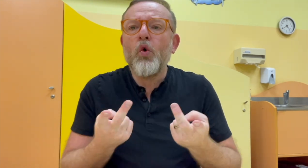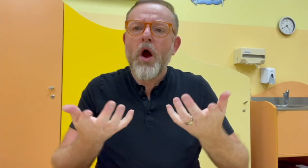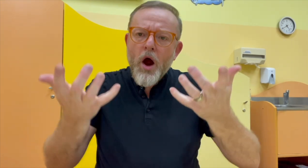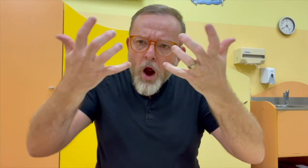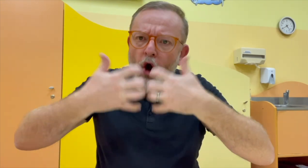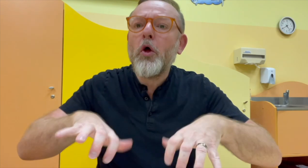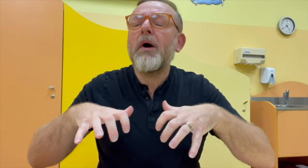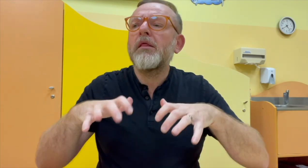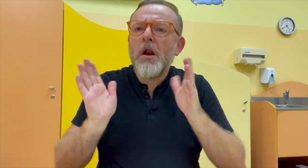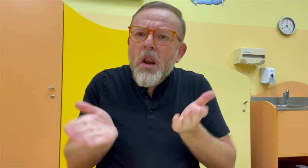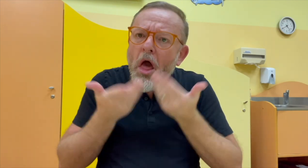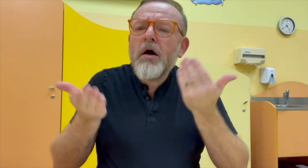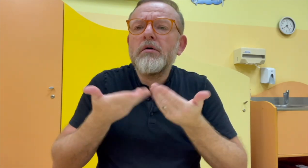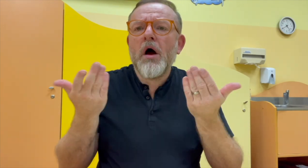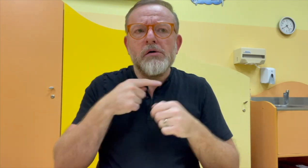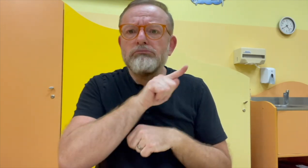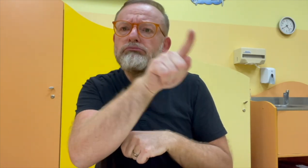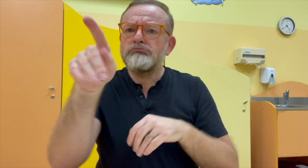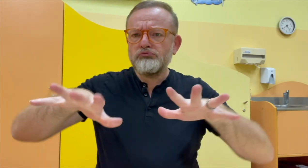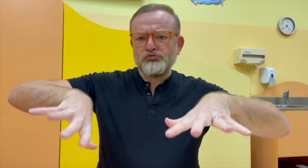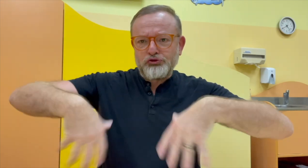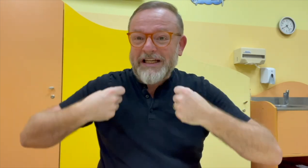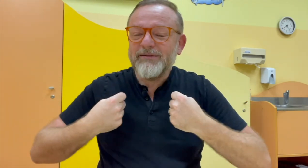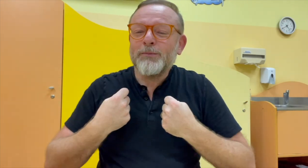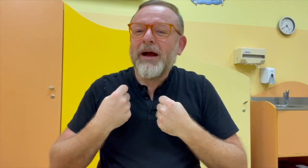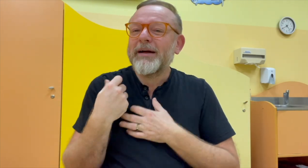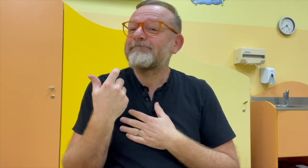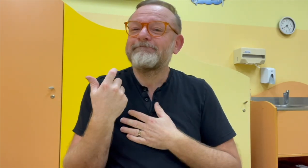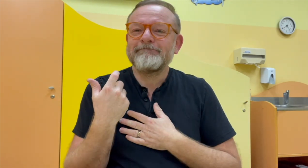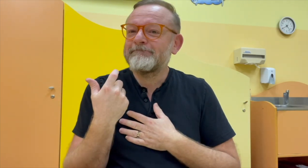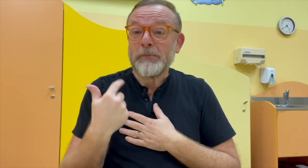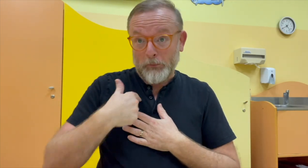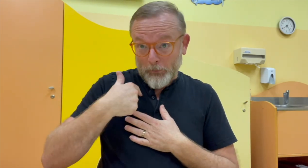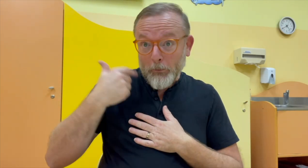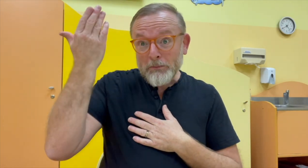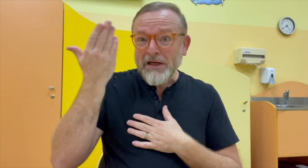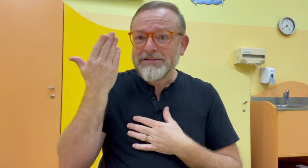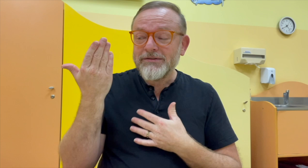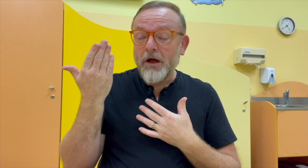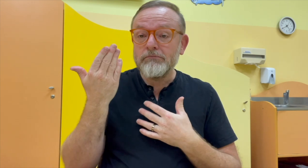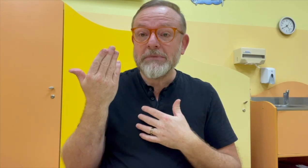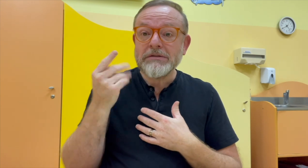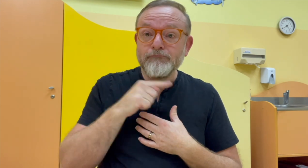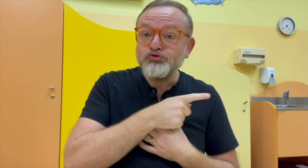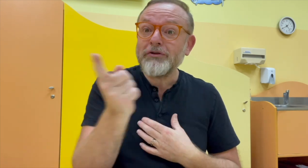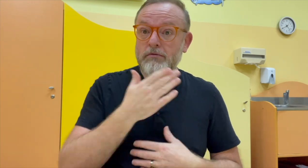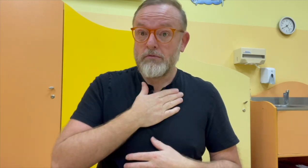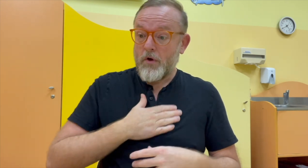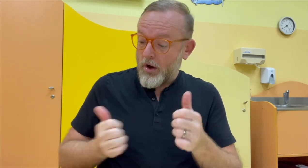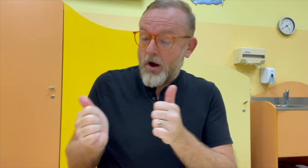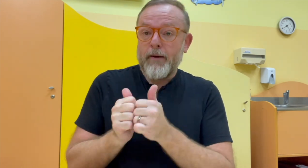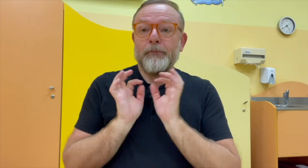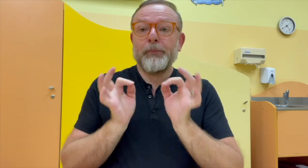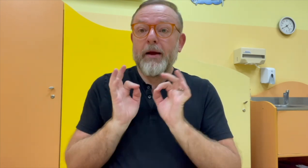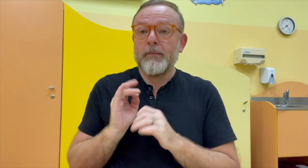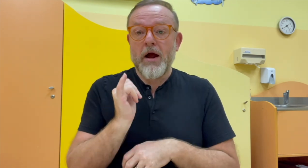že tandemová výuka není snadná. Není úplně jednoduchá pro žádného pedagoga. Já jsem